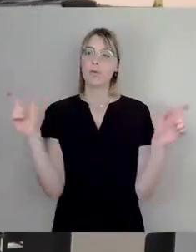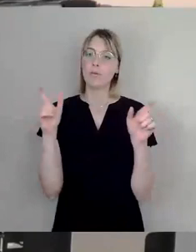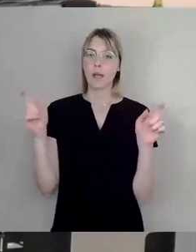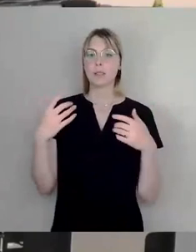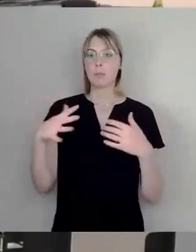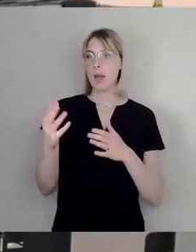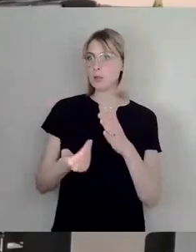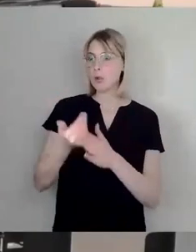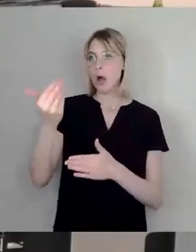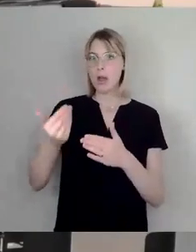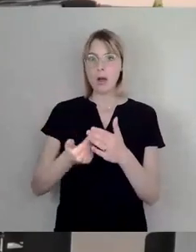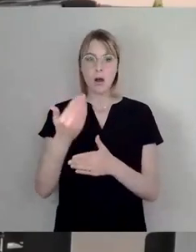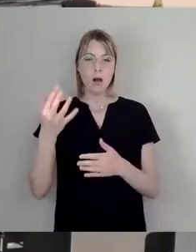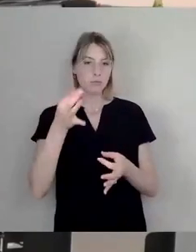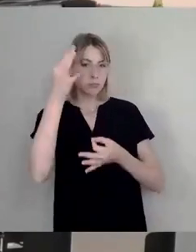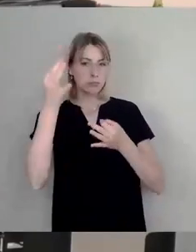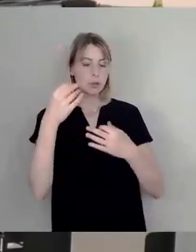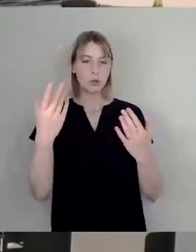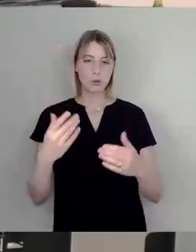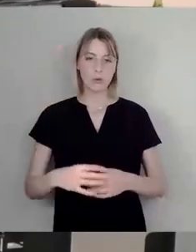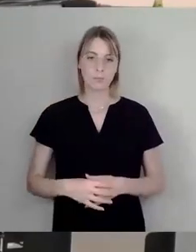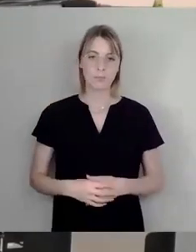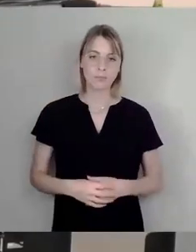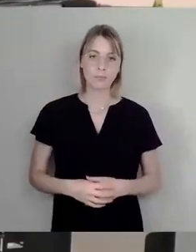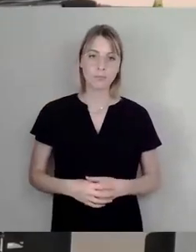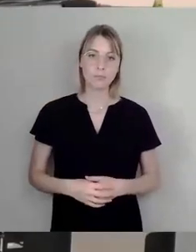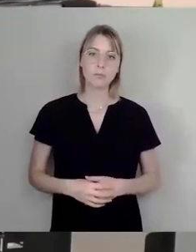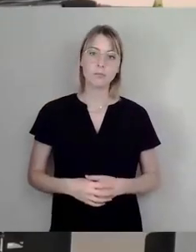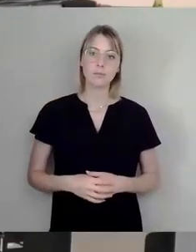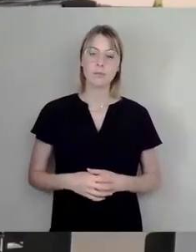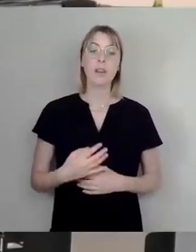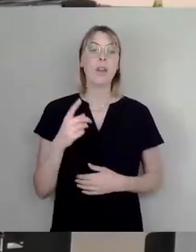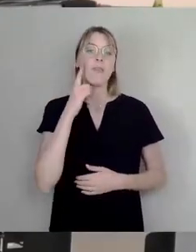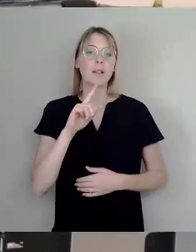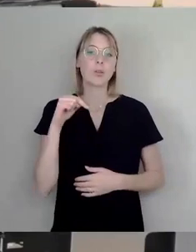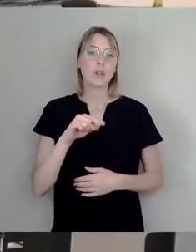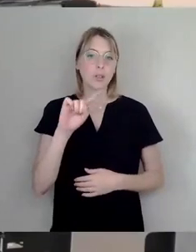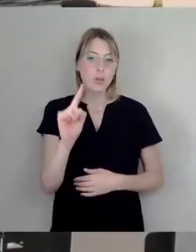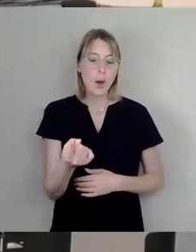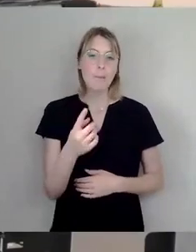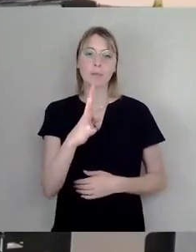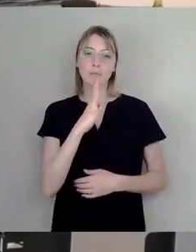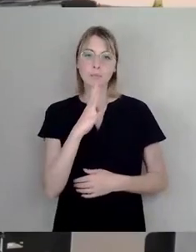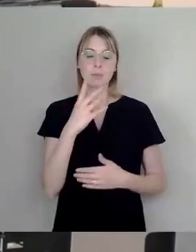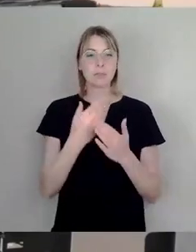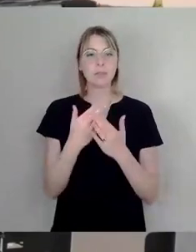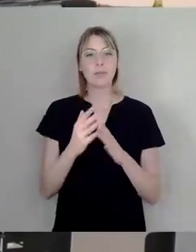Ja. Und weil ich auch nicht weiß, ob ich heute nochmal ans Pult trete, will ich mich verabschieden und bedanke mich bei der